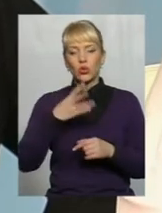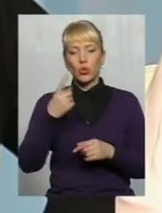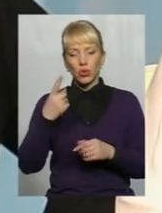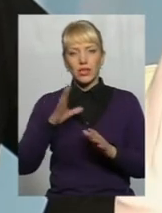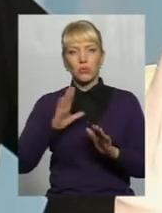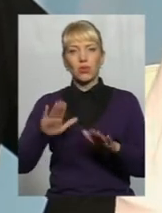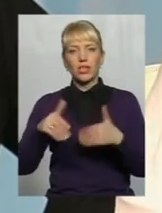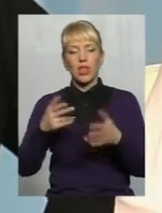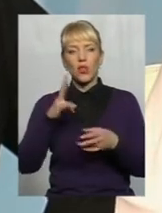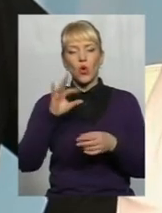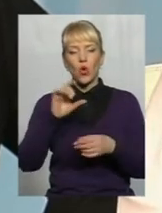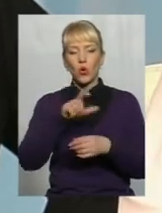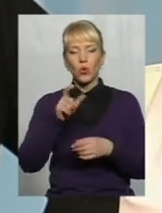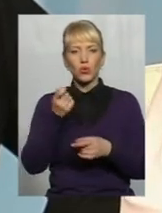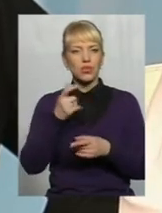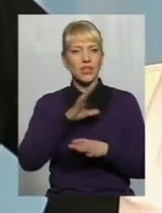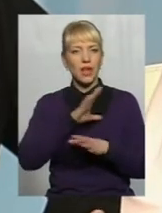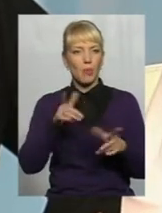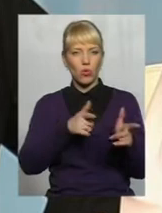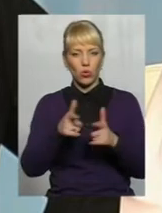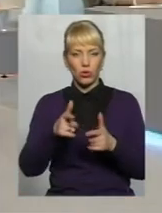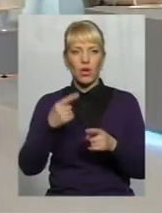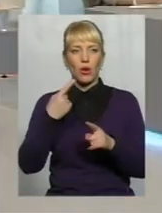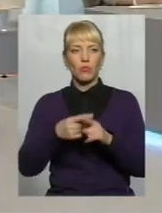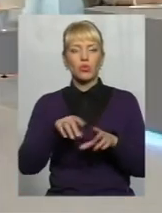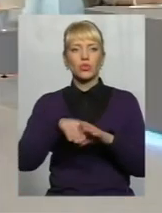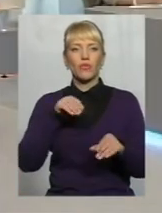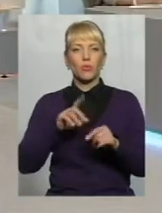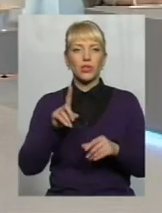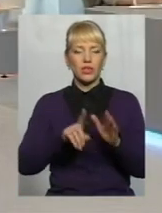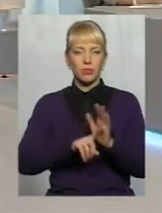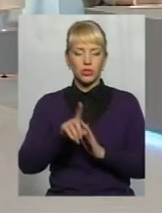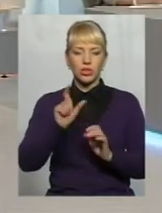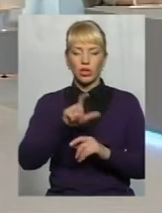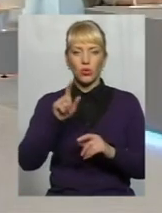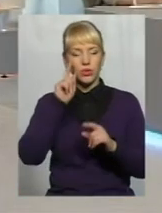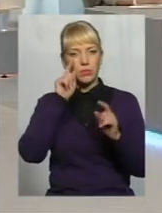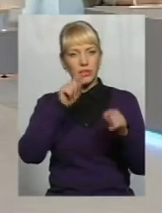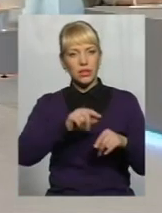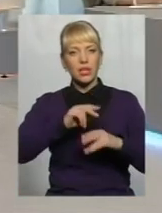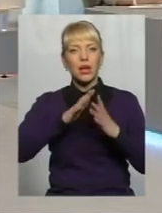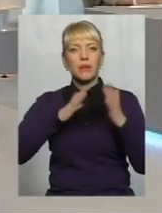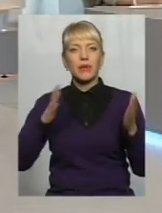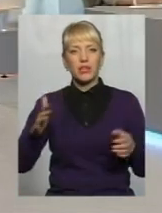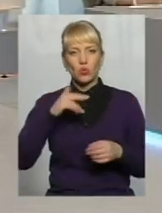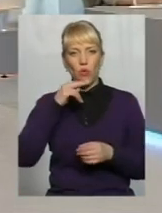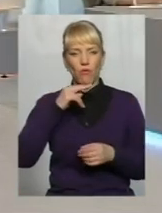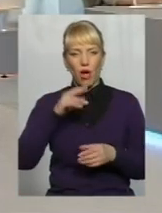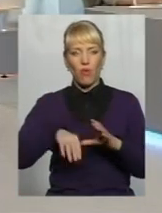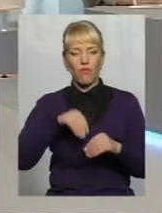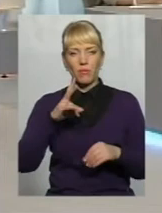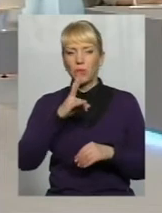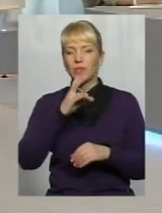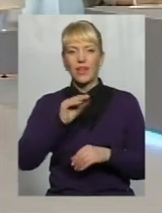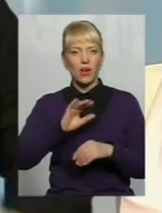Але просто трішки, може, люди не були готові Плюс вибори, які розпочалися І все-таки всі приділили більшу увагу виборам, а не розвитку територій